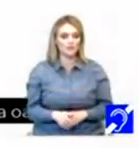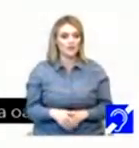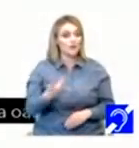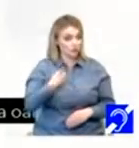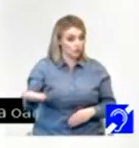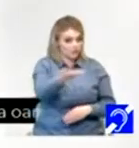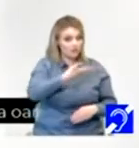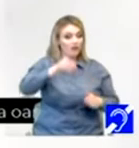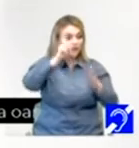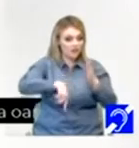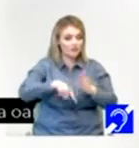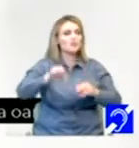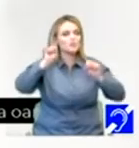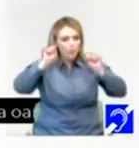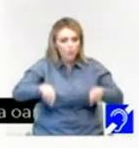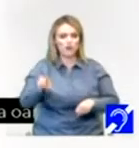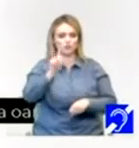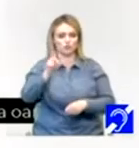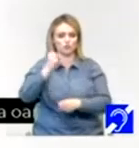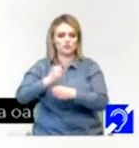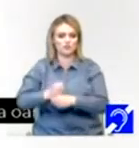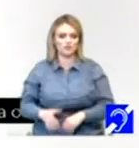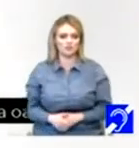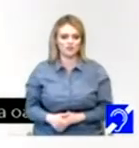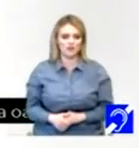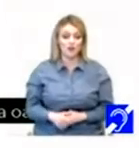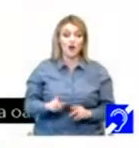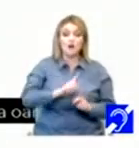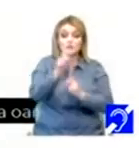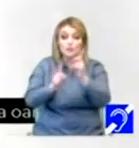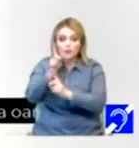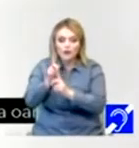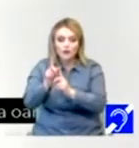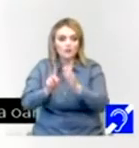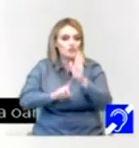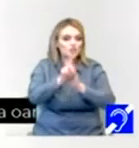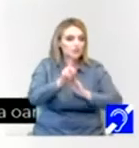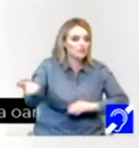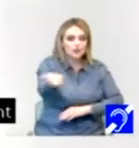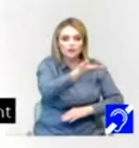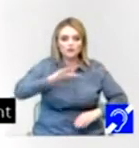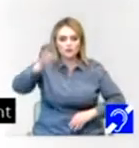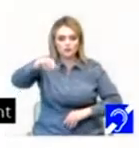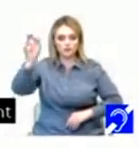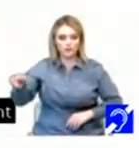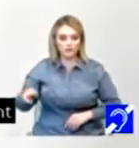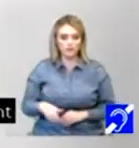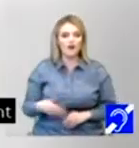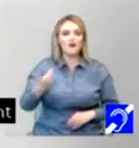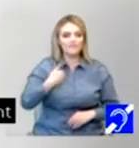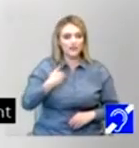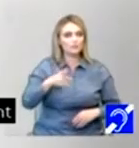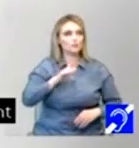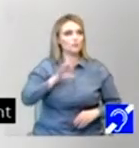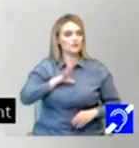Noi credem că se mai poate face ceva, dar schimbările pornesc de la oameni. Noi vrem să